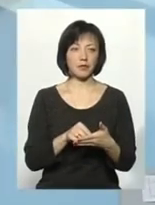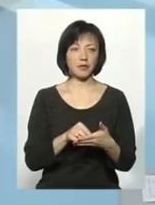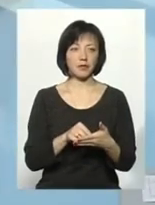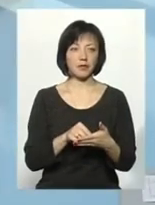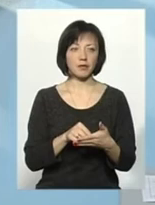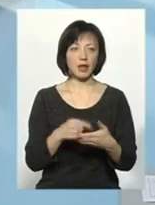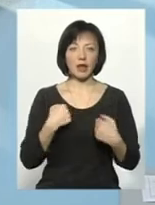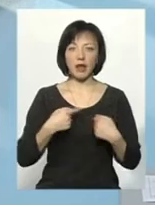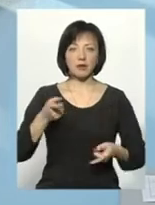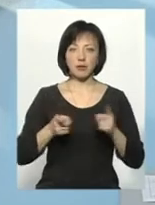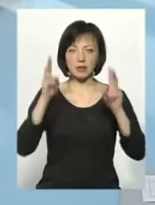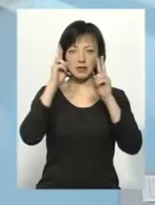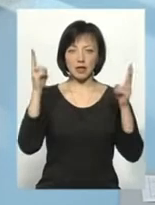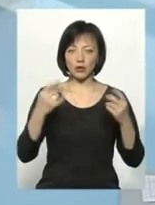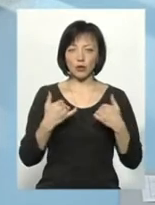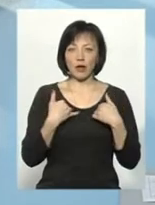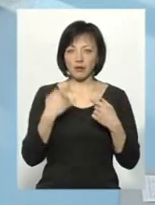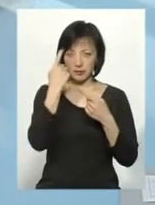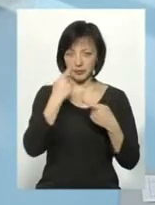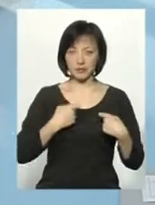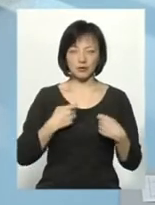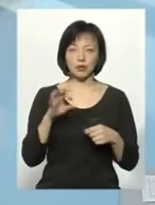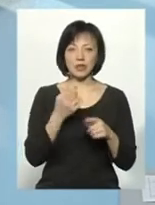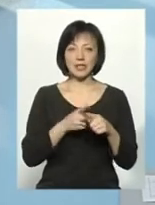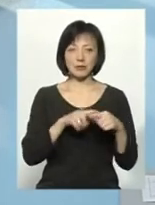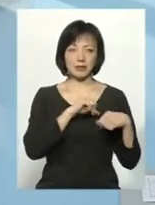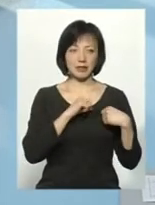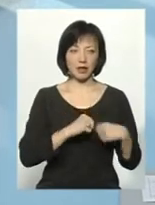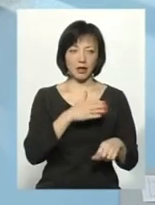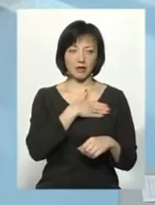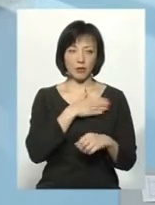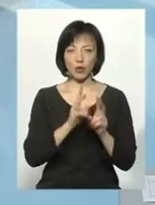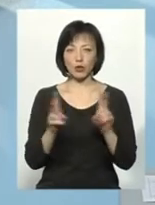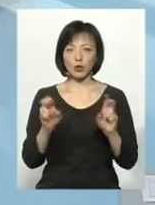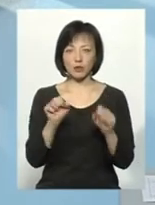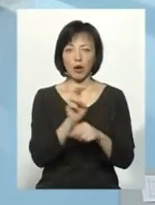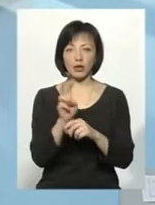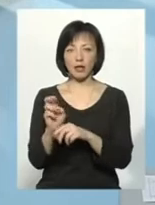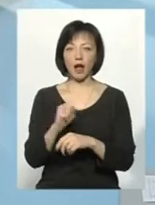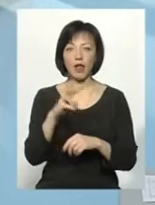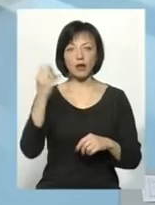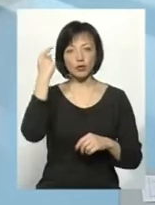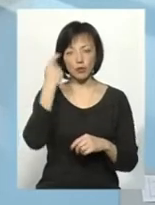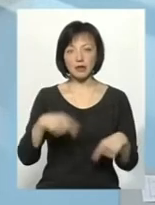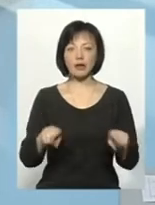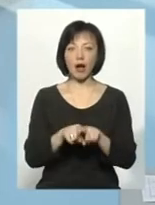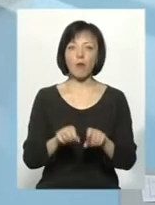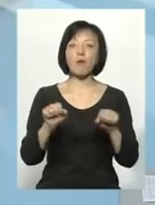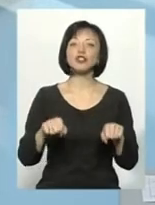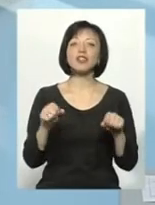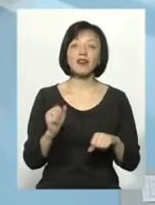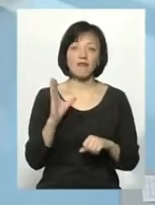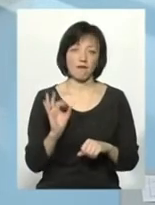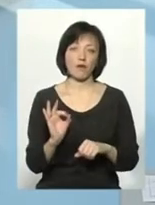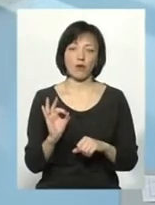Я, насправді, не знаю. До мене не доходила інформація, що з цими сердечками хтось міг ходити. Але, я думаю, що таке можливо,